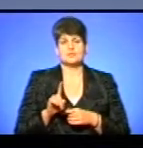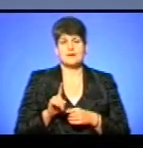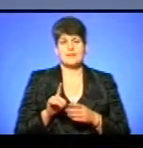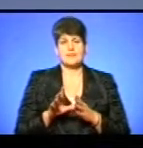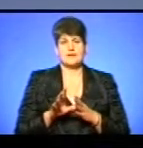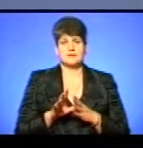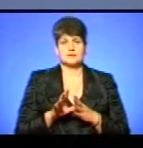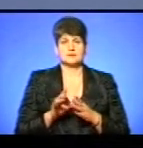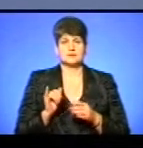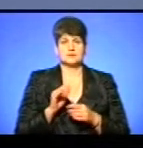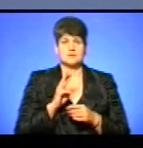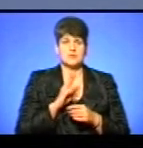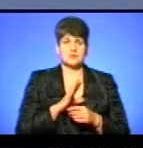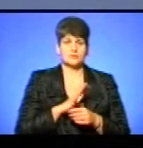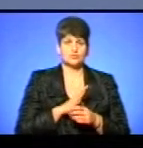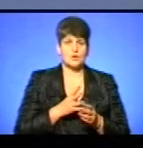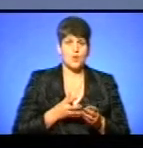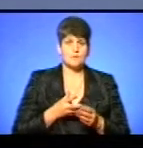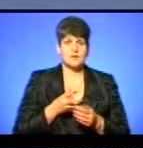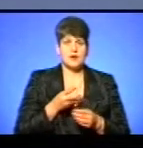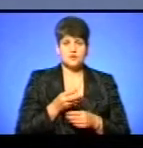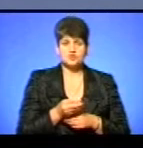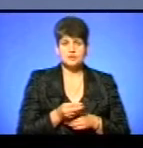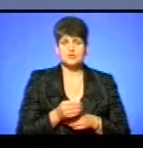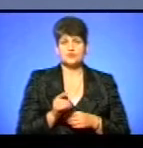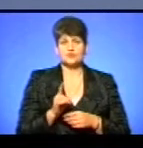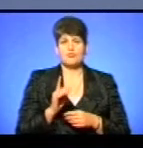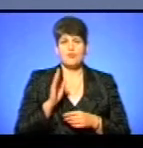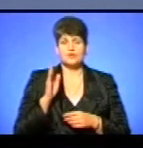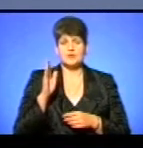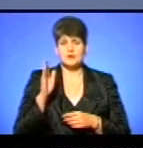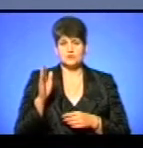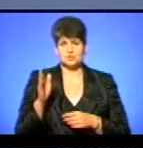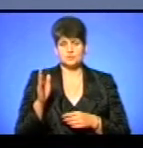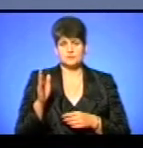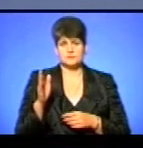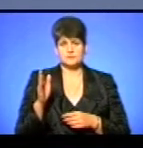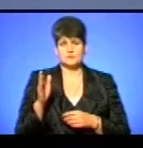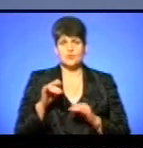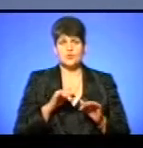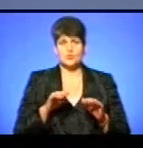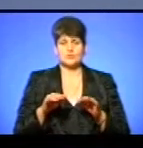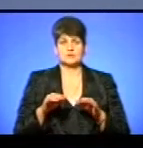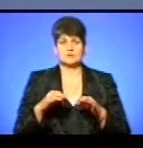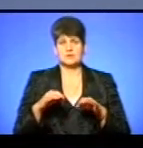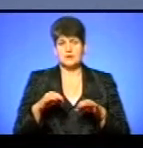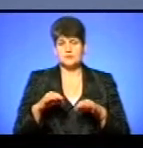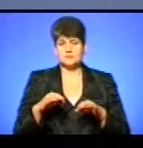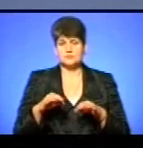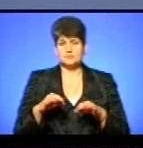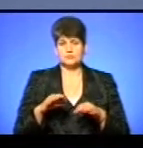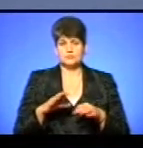електроенергія, і зарплата були оплачені, щоби в подальшому рух громадського пасильського транспорту